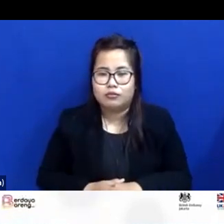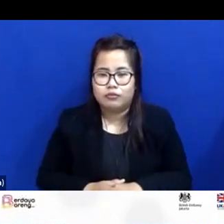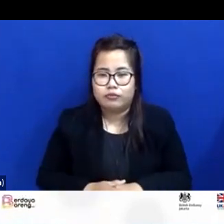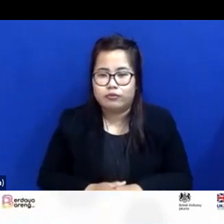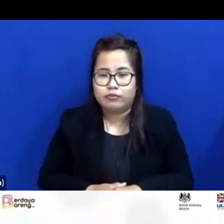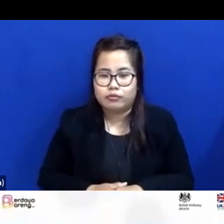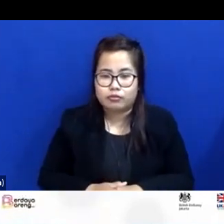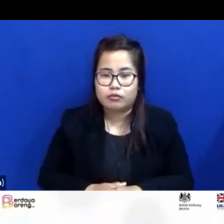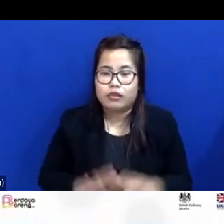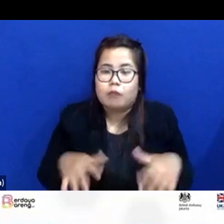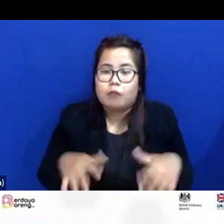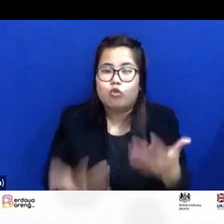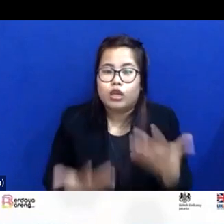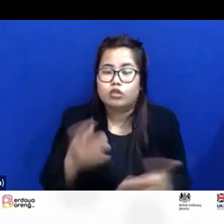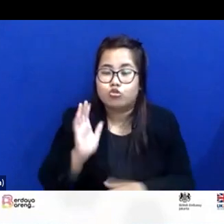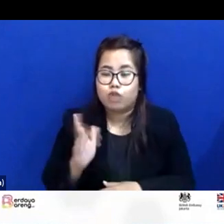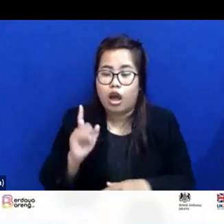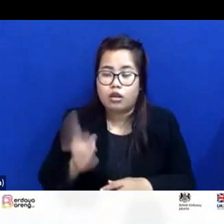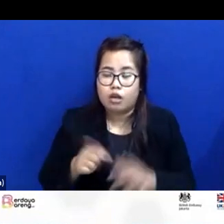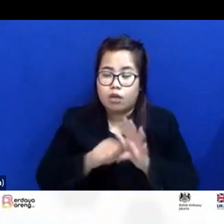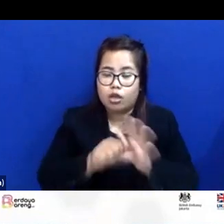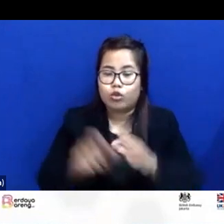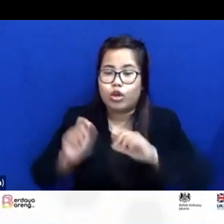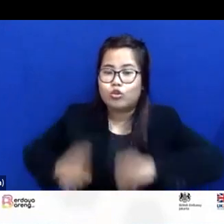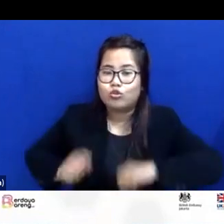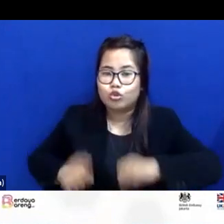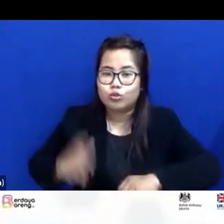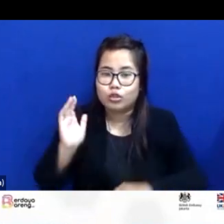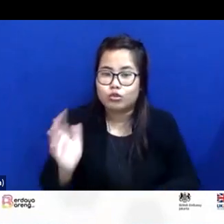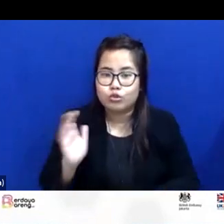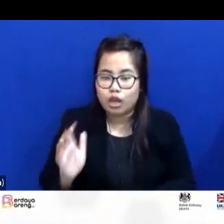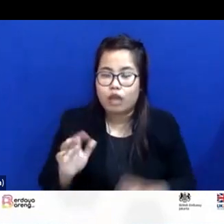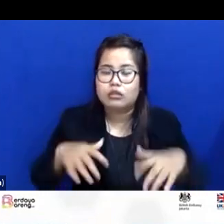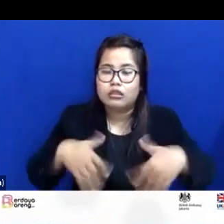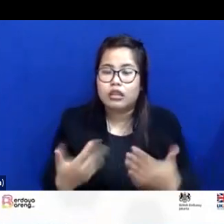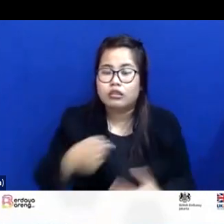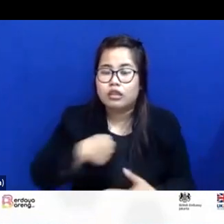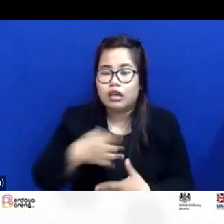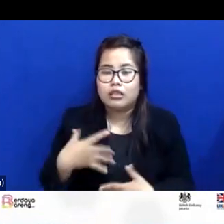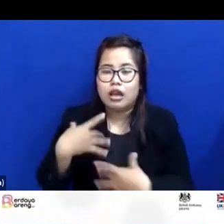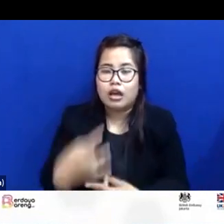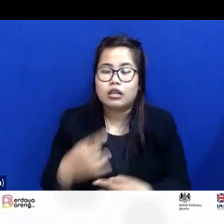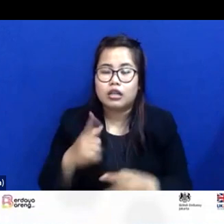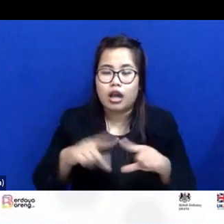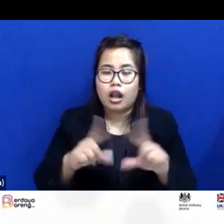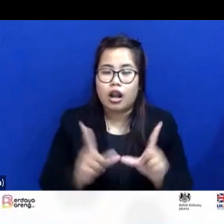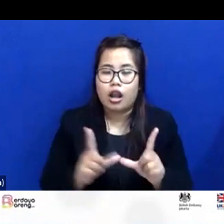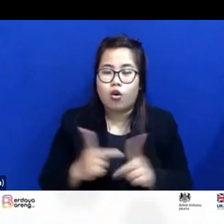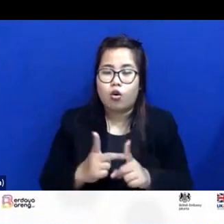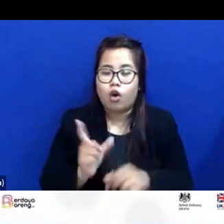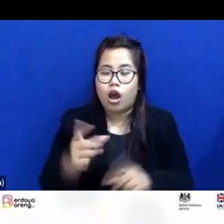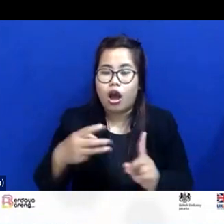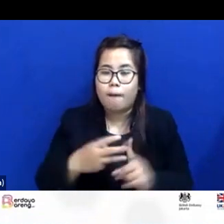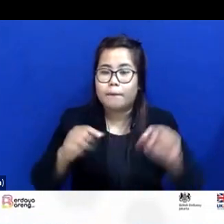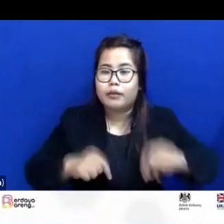bahkan sudah ada bantuan hukumnya. Maka saya tertarik law hub ini akan